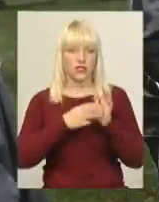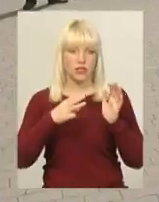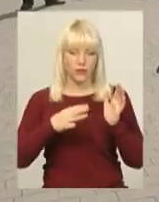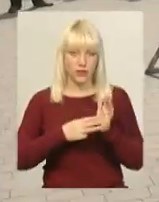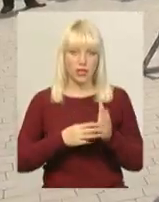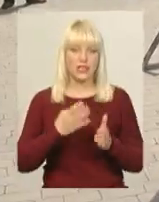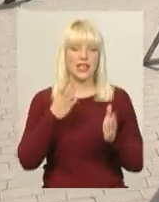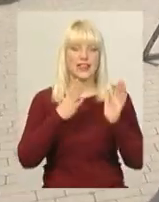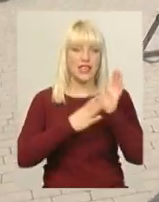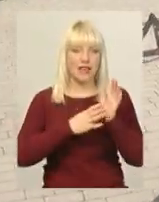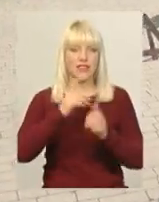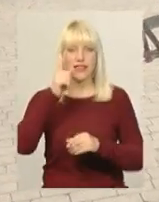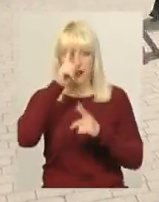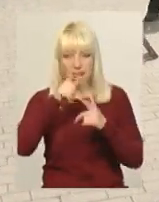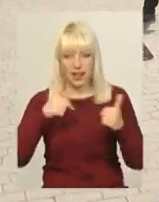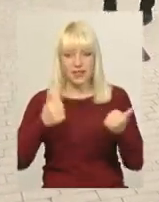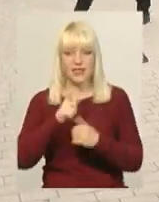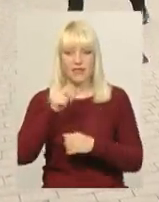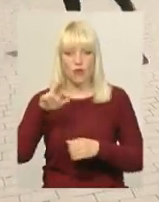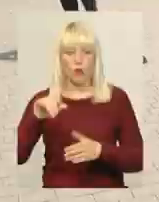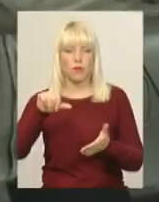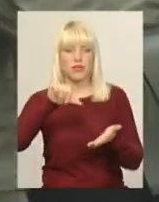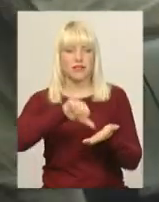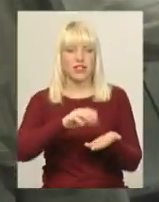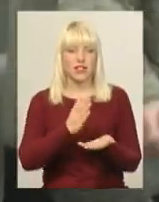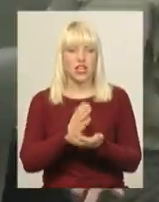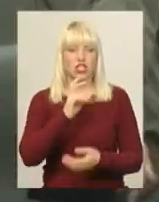країн Європи. Серед учасників – представники Словаччини.